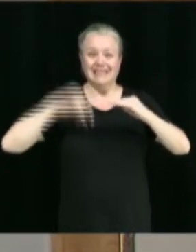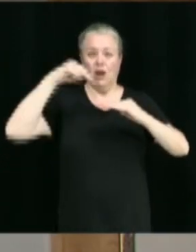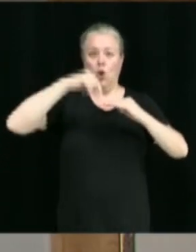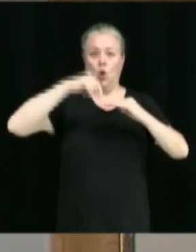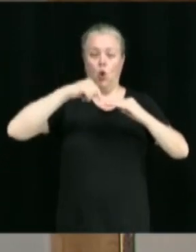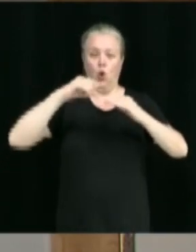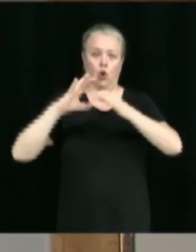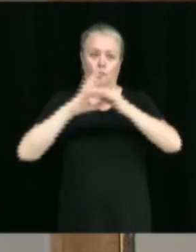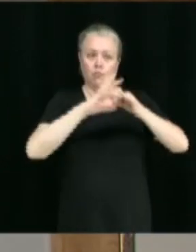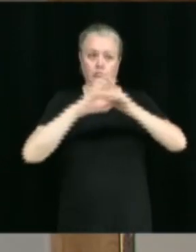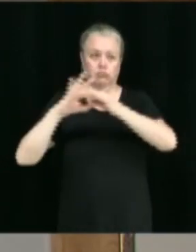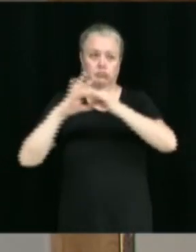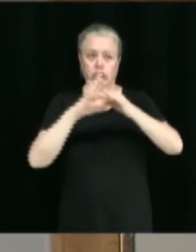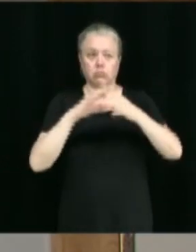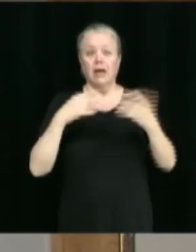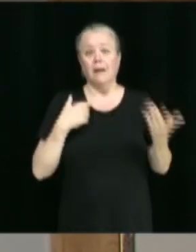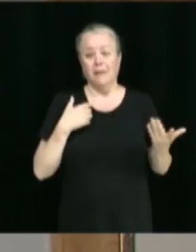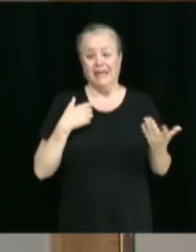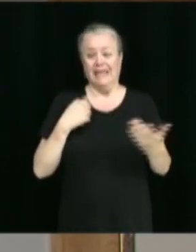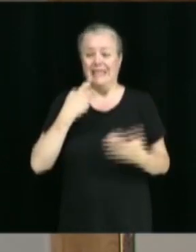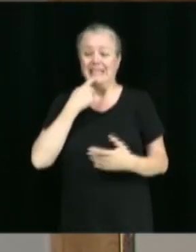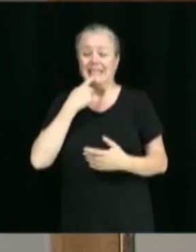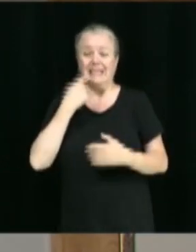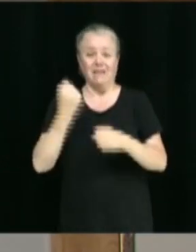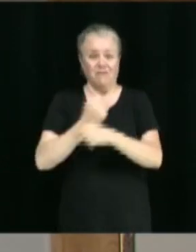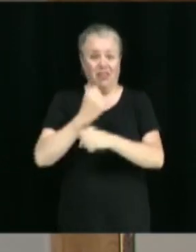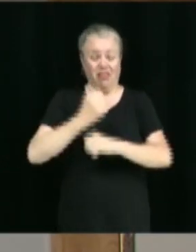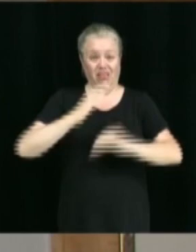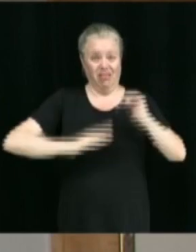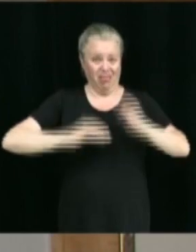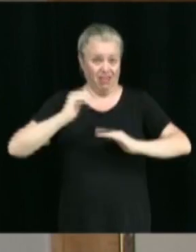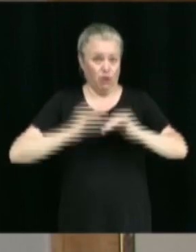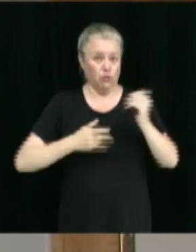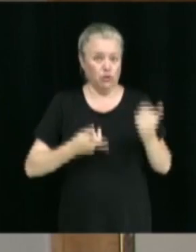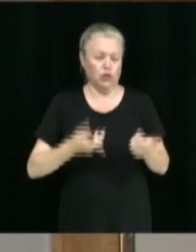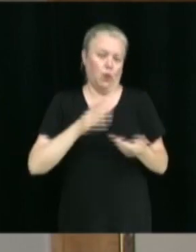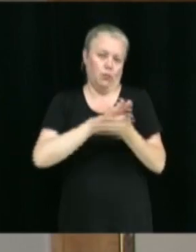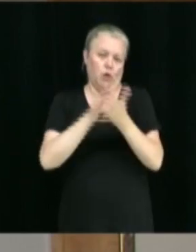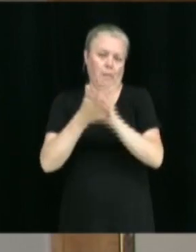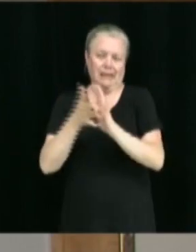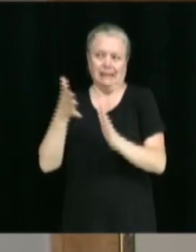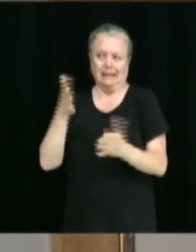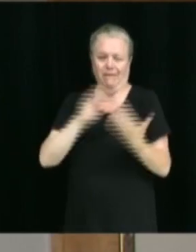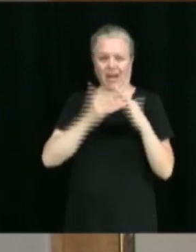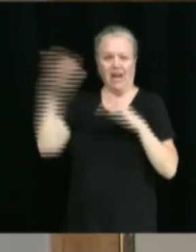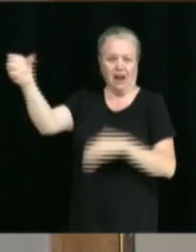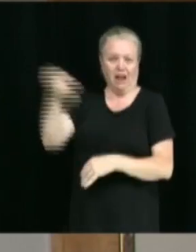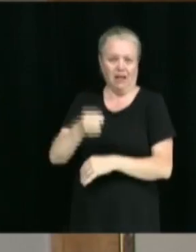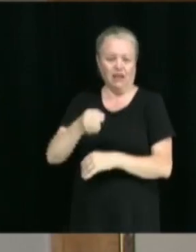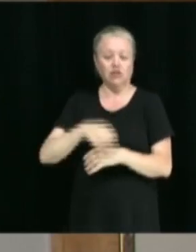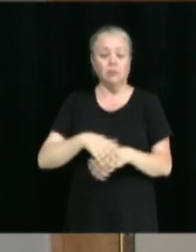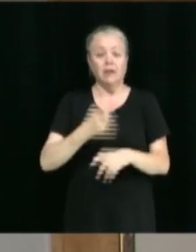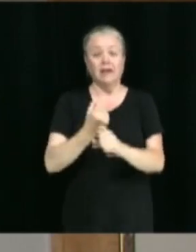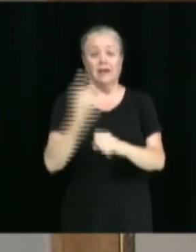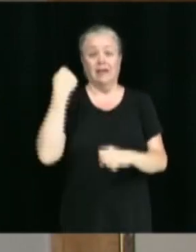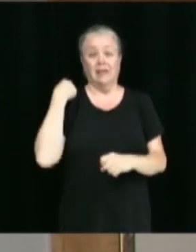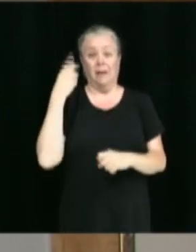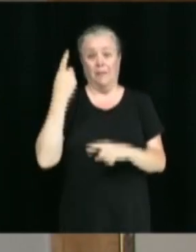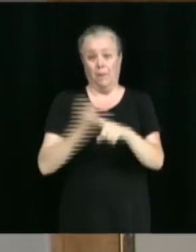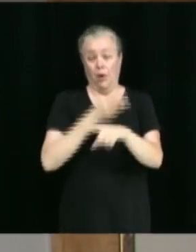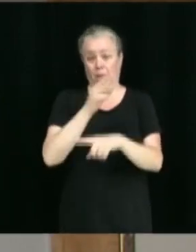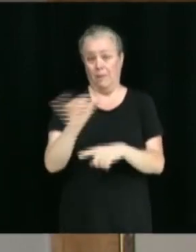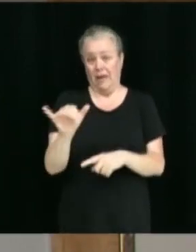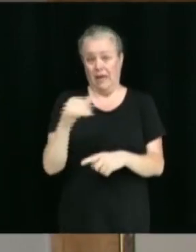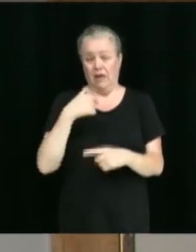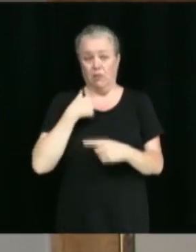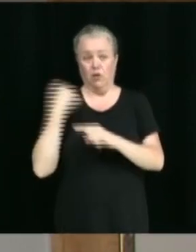qui a été engagé par la ville pour faire ces travaux-là. Et l'an dernier, en mai dernier, je suis venu ici pour